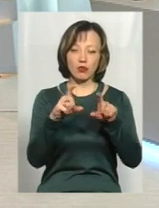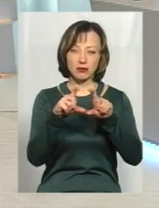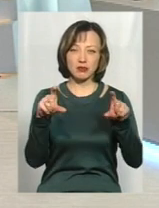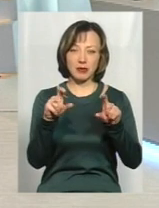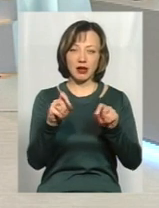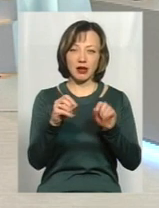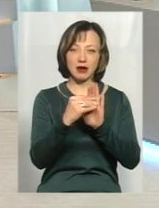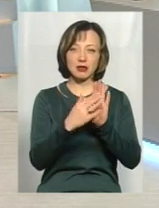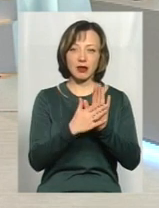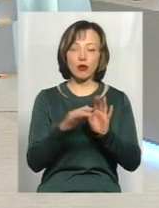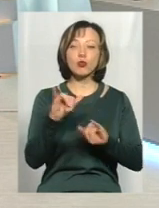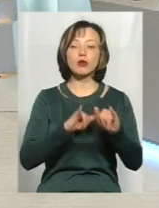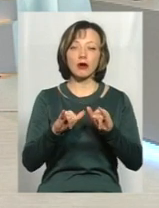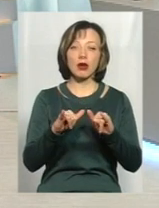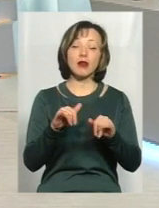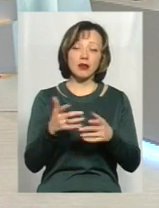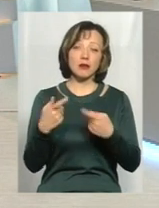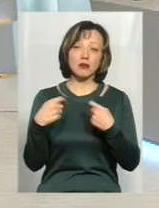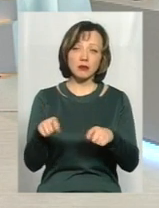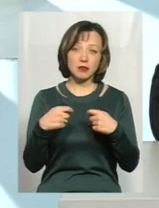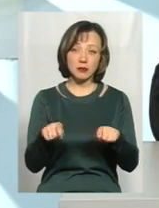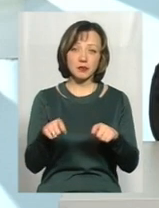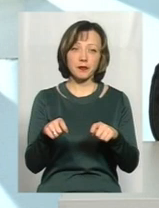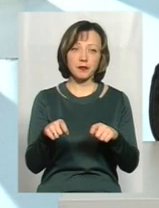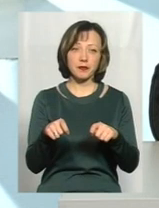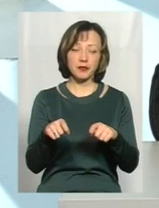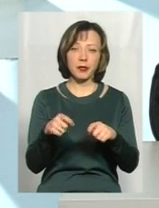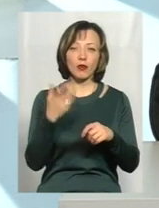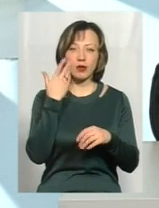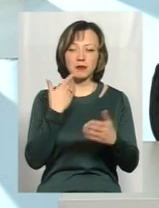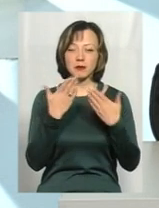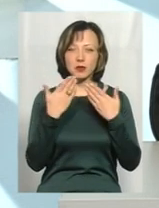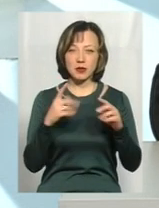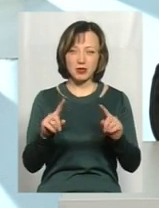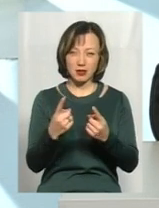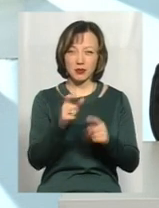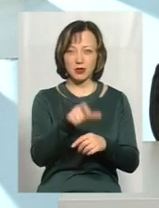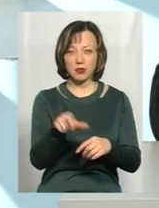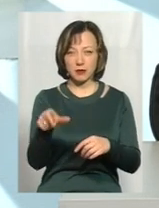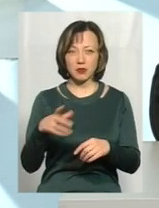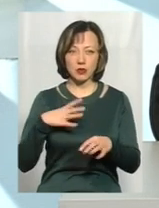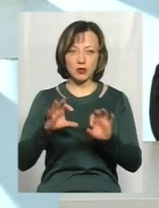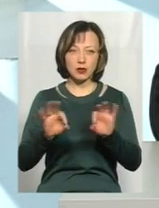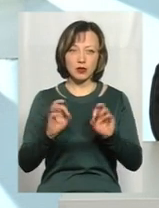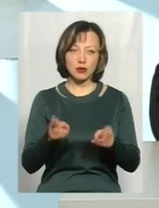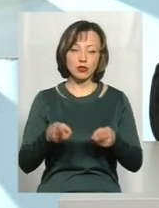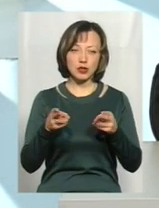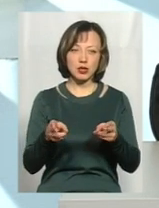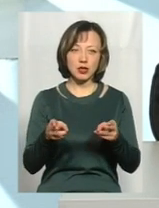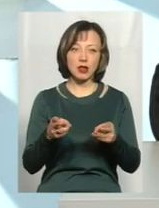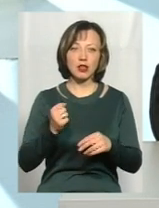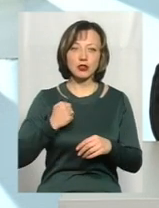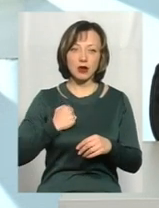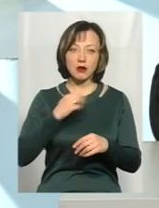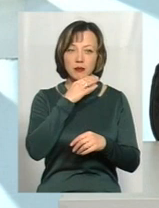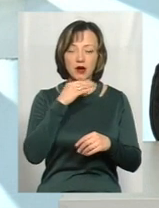Також збувають, як вже коли ми спілкуємося після затримання, вони мусить щось розповідати, вже злочинність. На